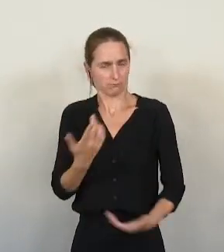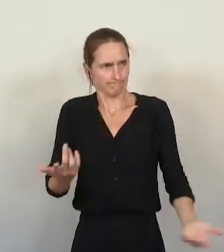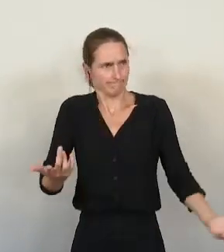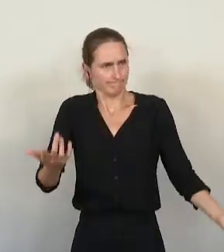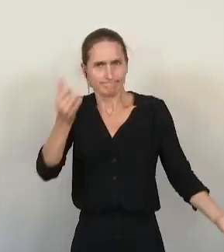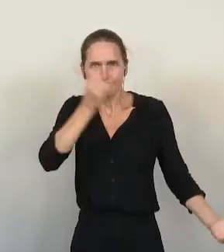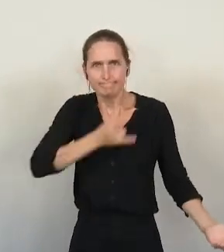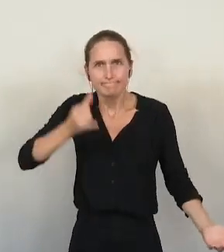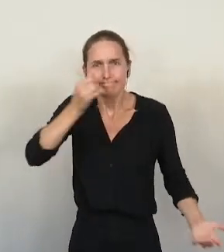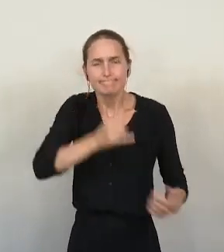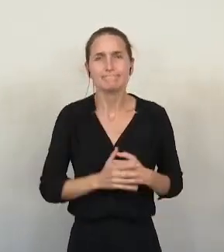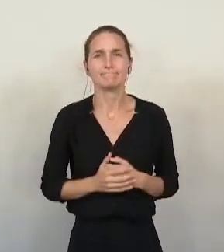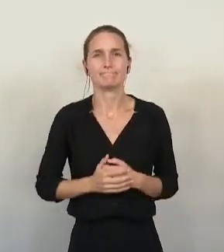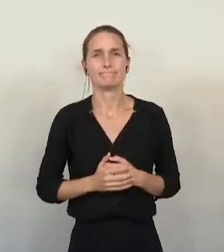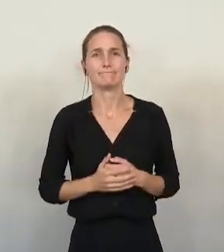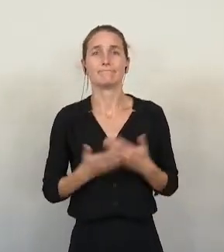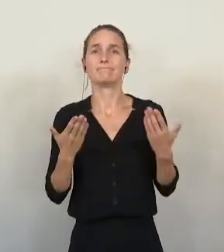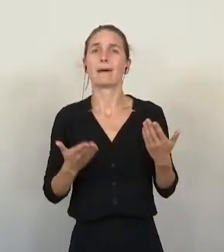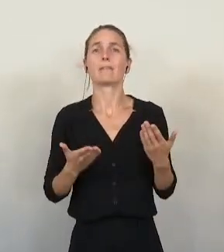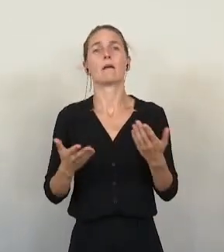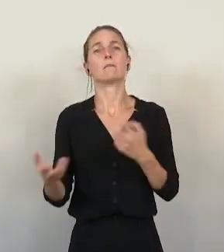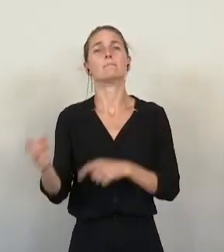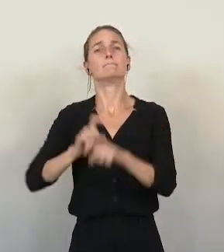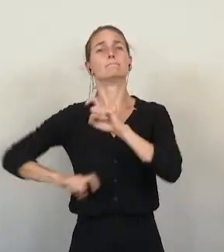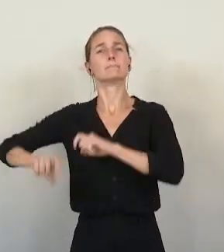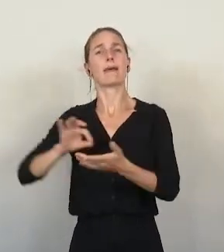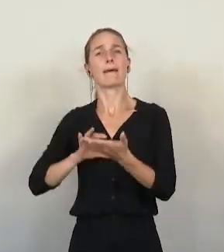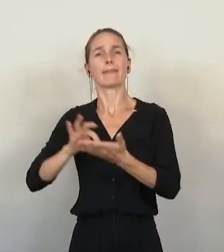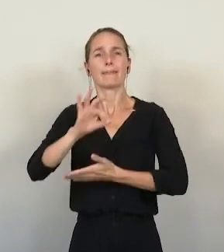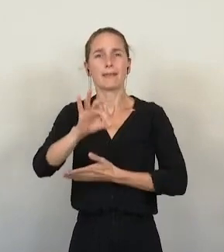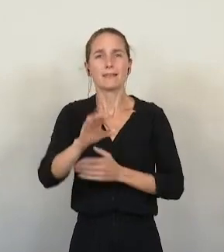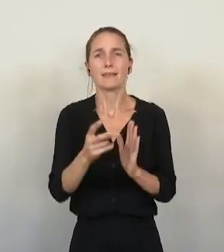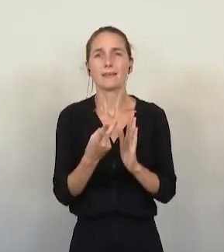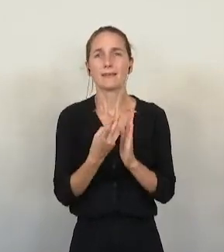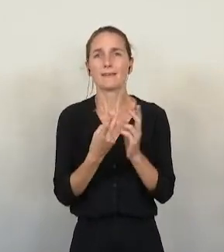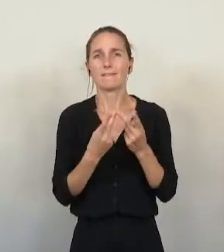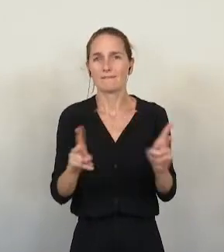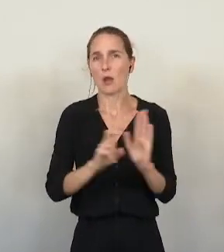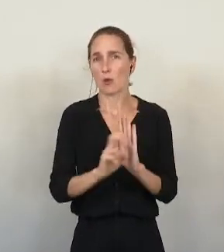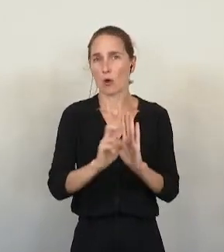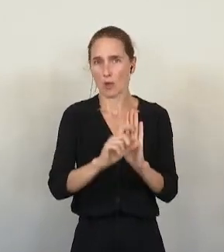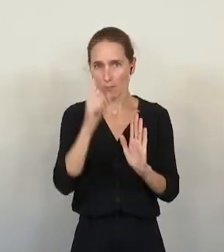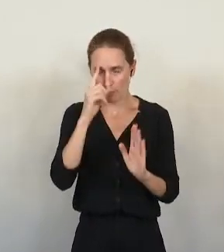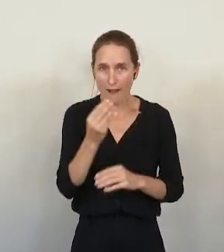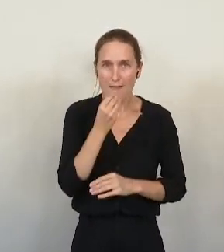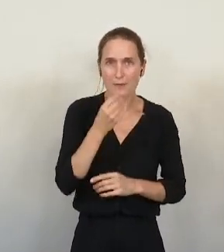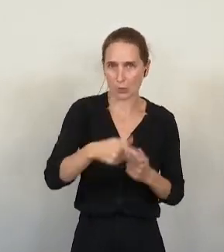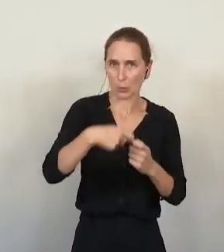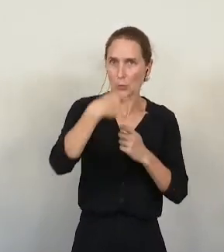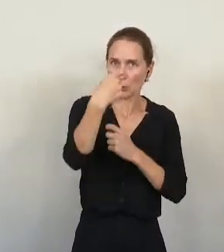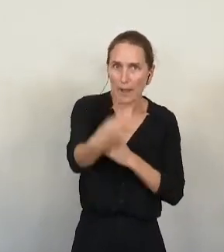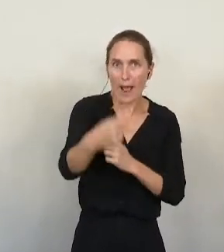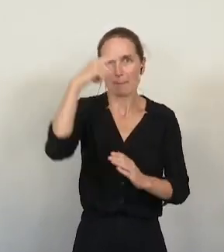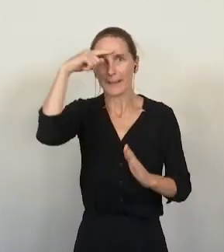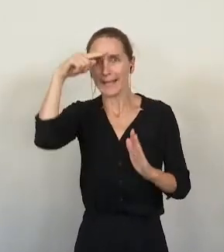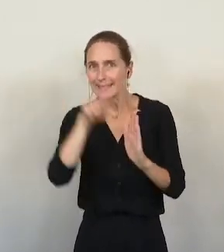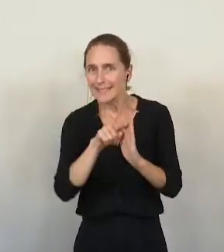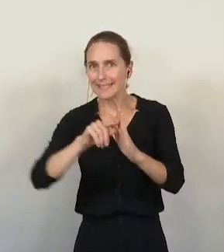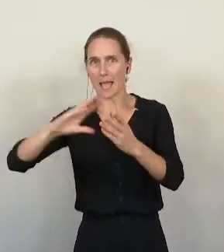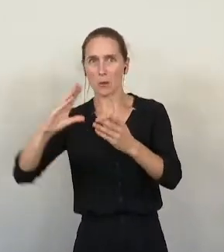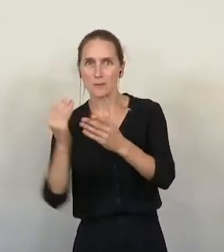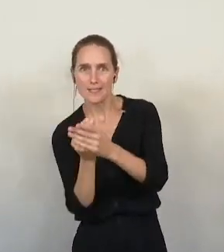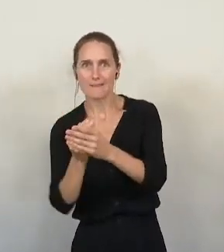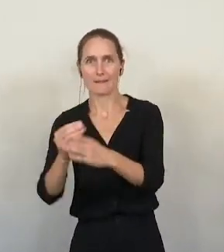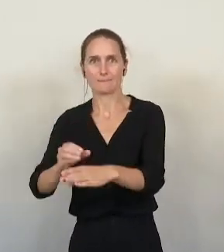Venons-en maintenant à la stratégie de la ville de Grenoble pour une alimentation durable, éthique, inclusive et résiliente. Un nouveau rapport